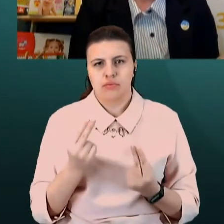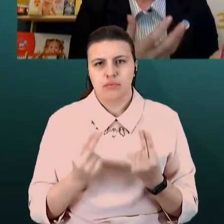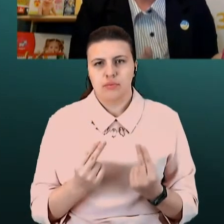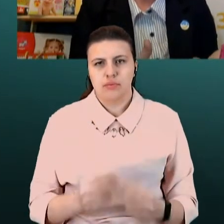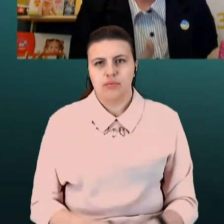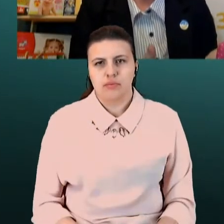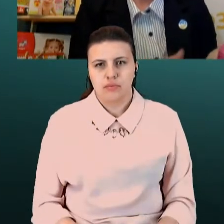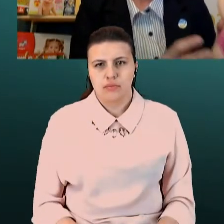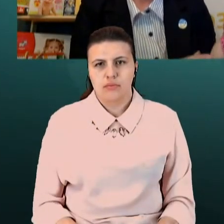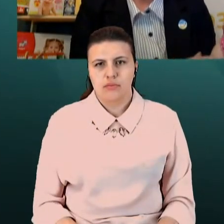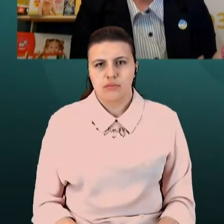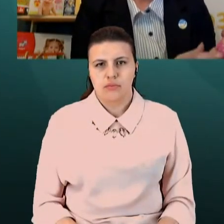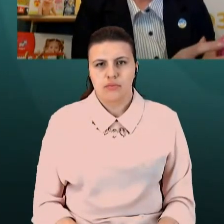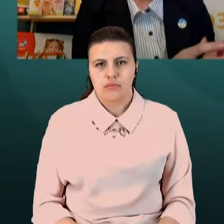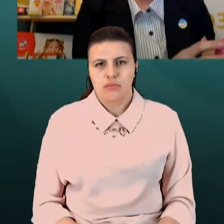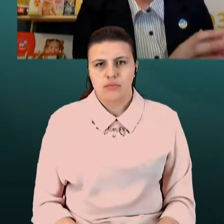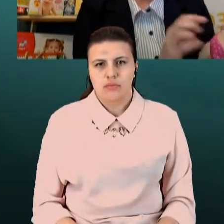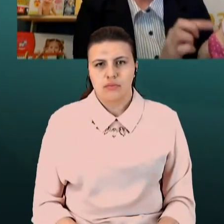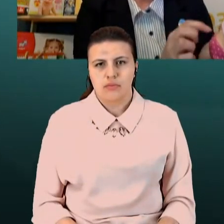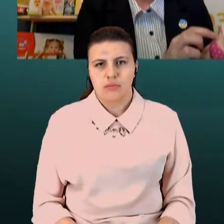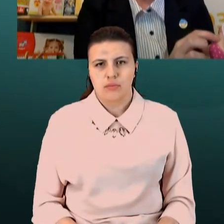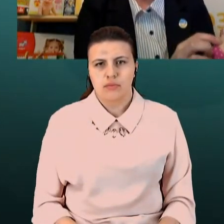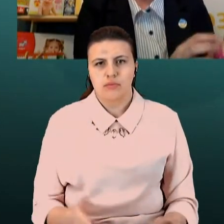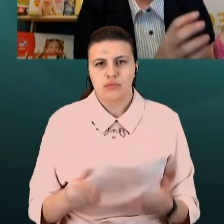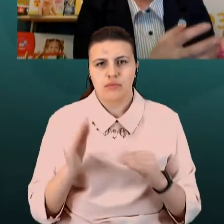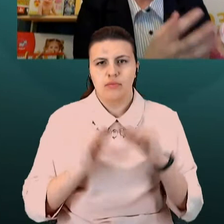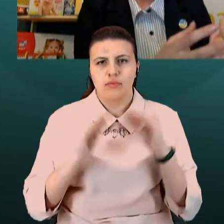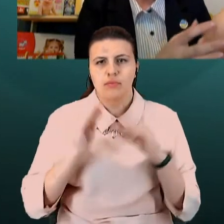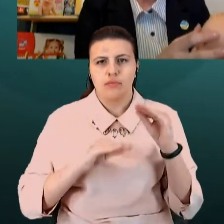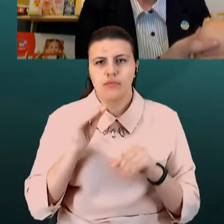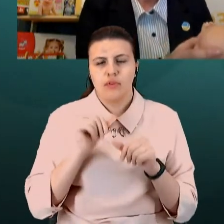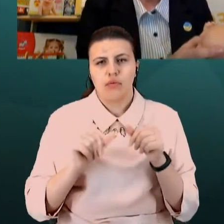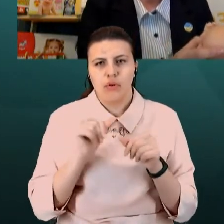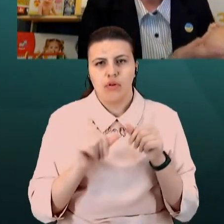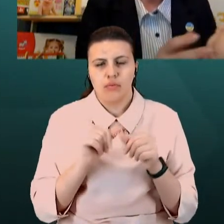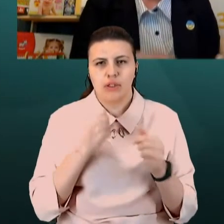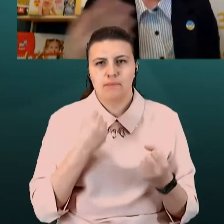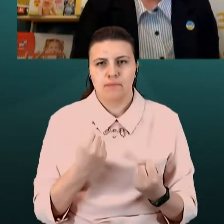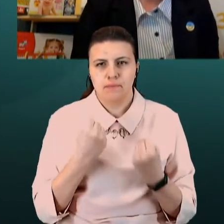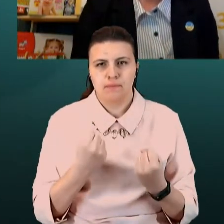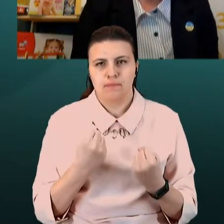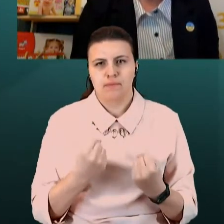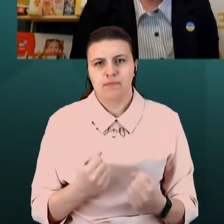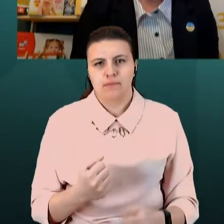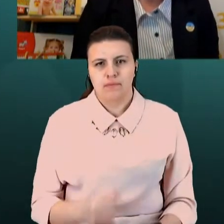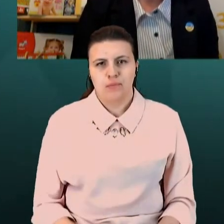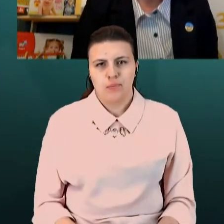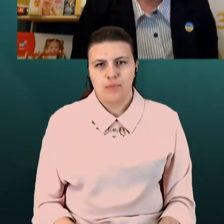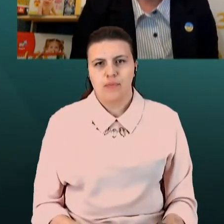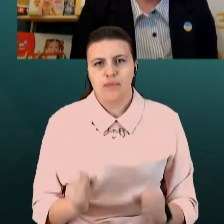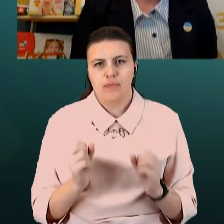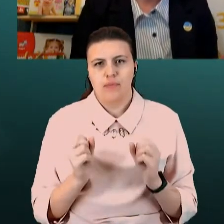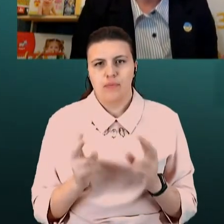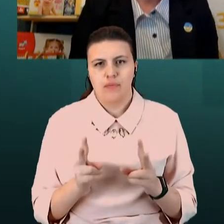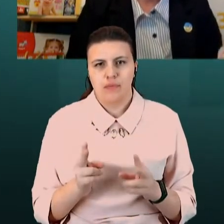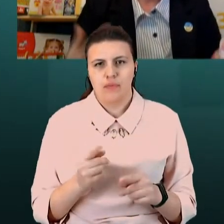ризики, хімічний склад. В даному випадку, для того, щоб з пластмаси твертої роботи додаються в тому, а як з ті ж самі статті